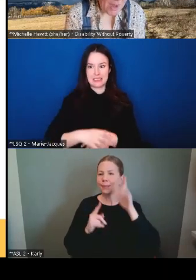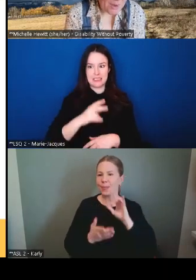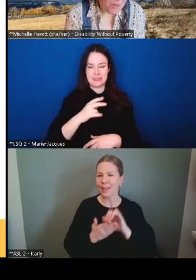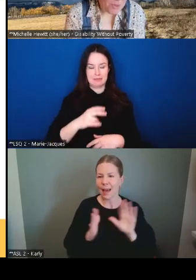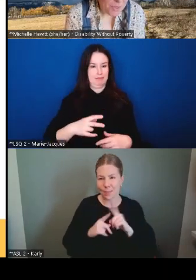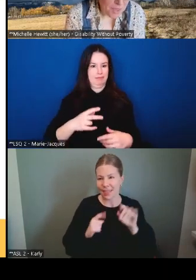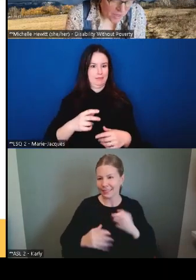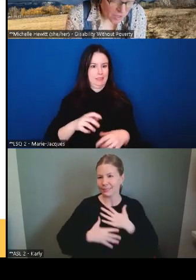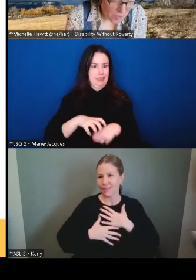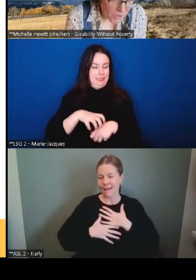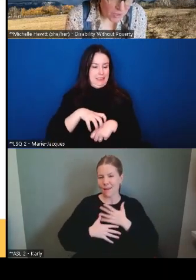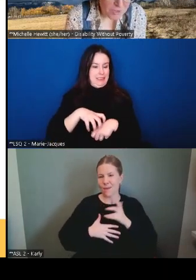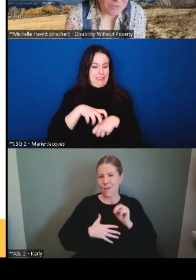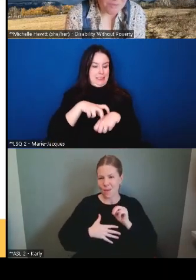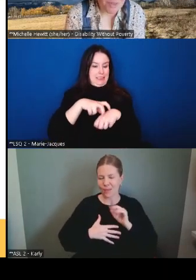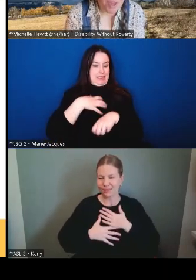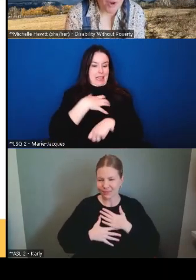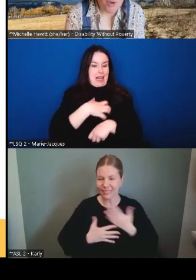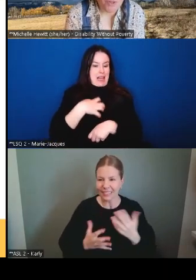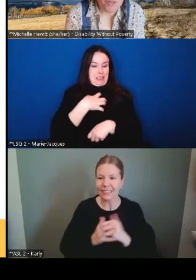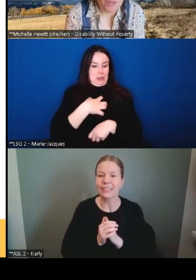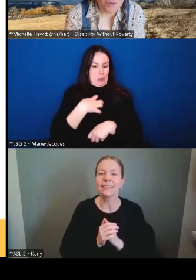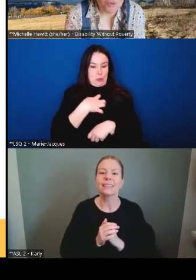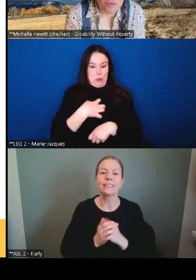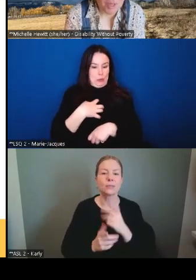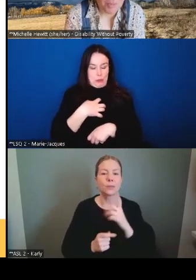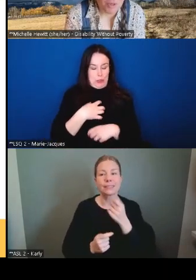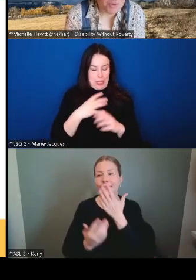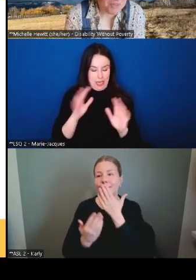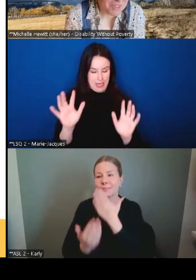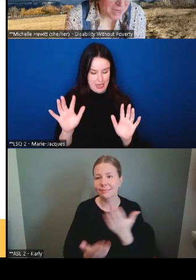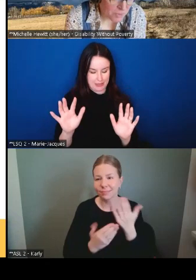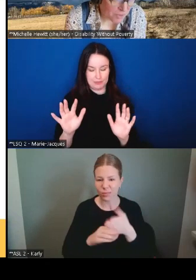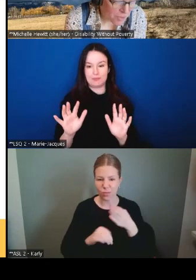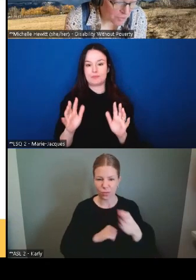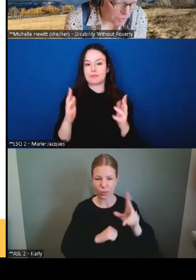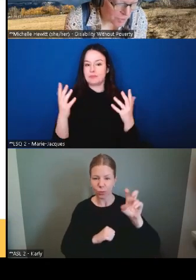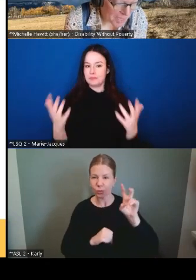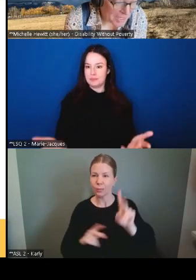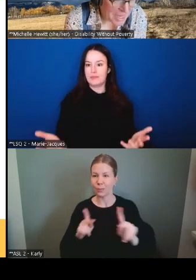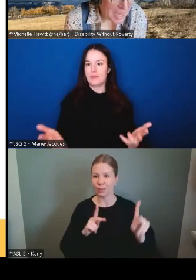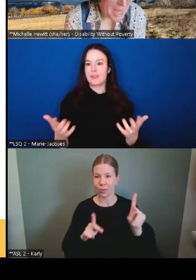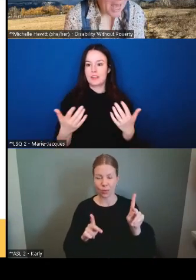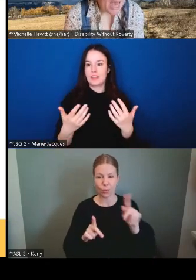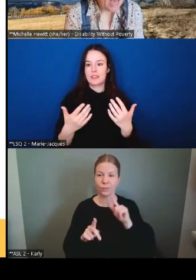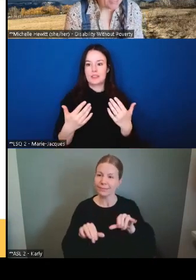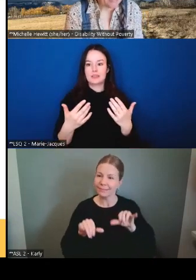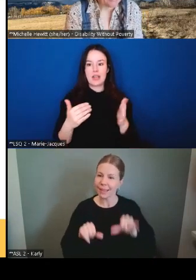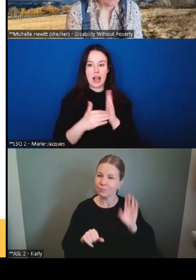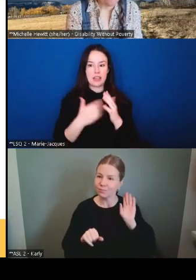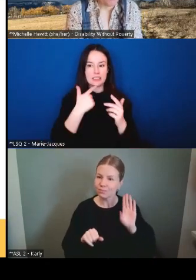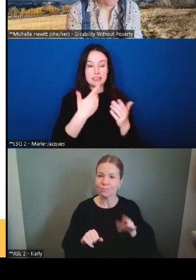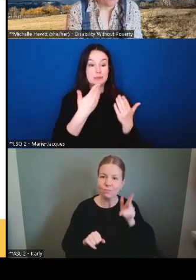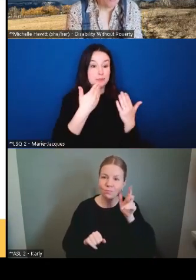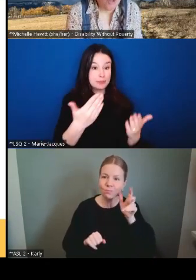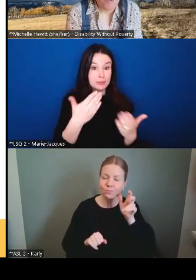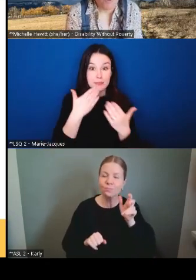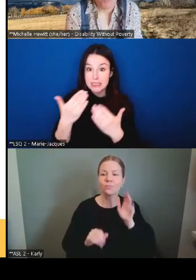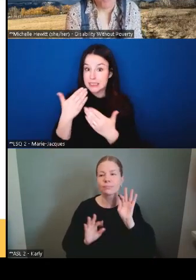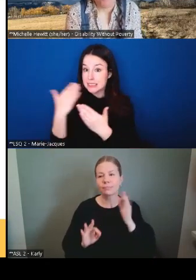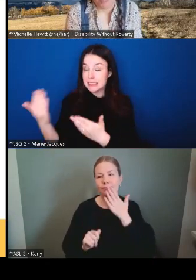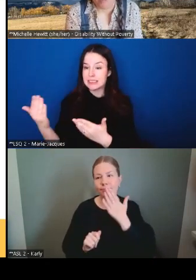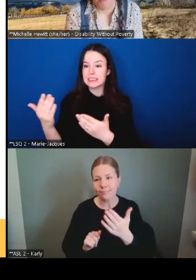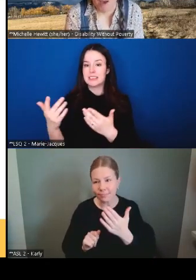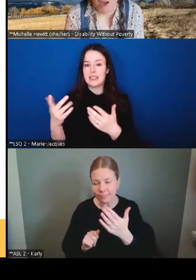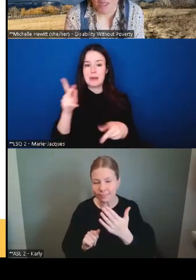anxieuse à ce sujet-là et donc, je vais terminer la rencontre en vous remerciant. Tous ceux et celles qui